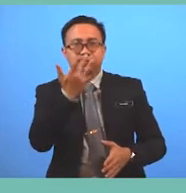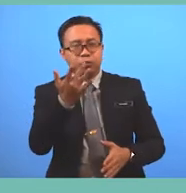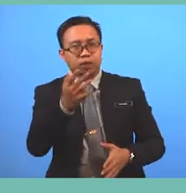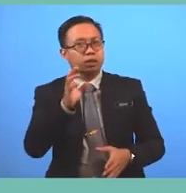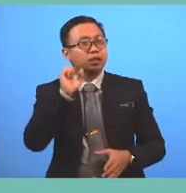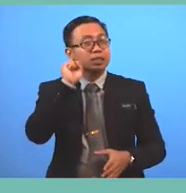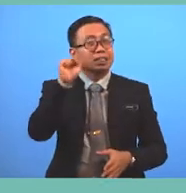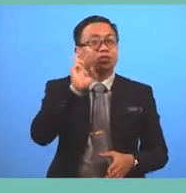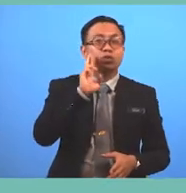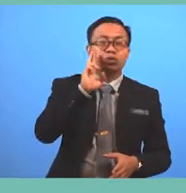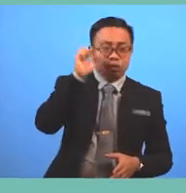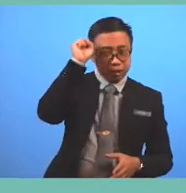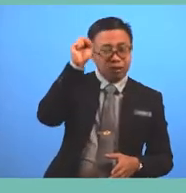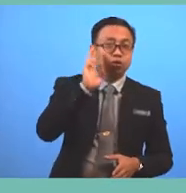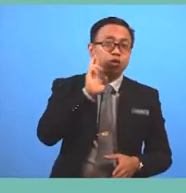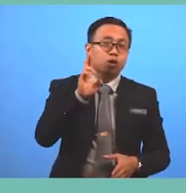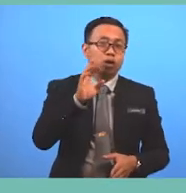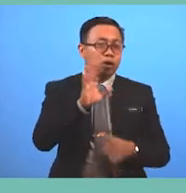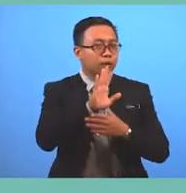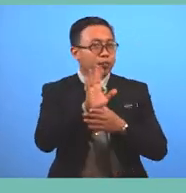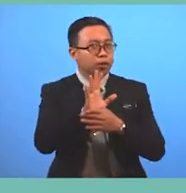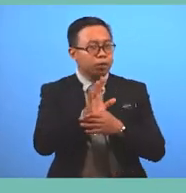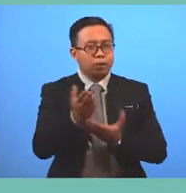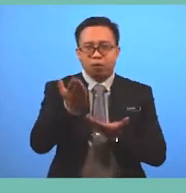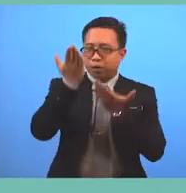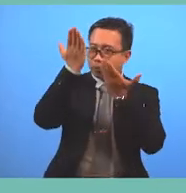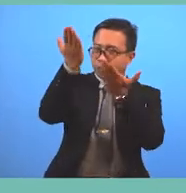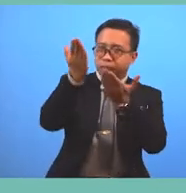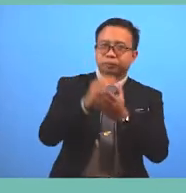her opinion of the film and make a recommendation